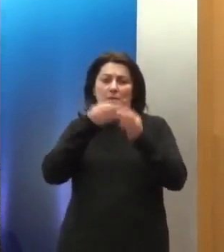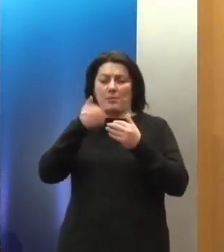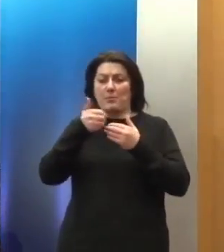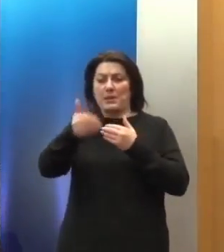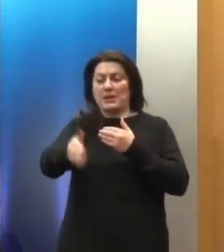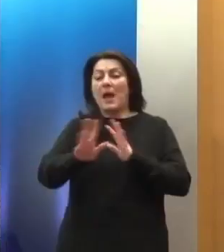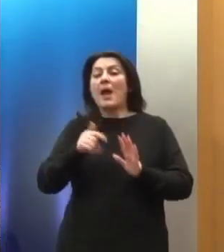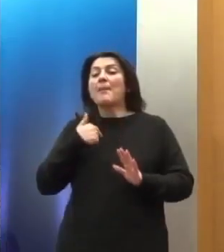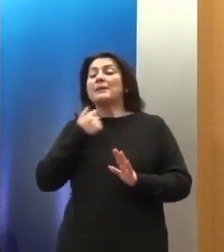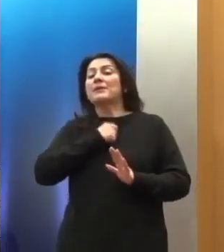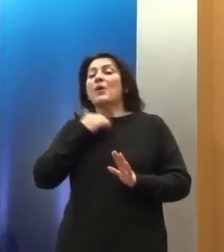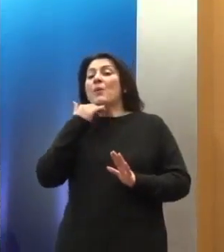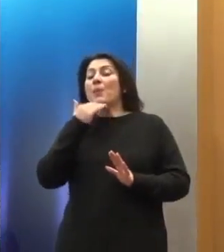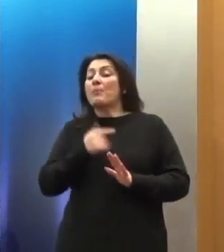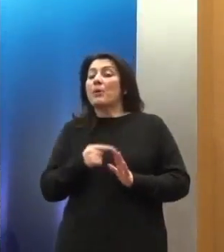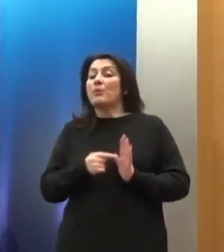παρόντες.